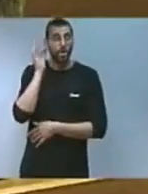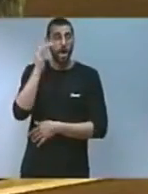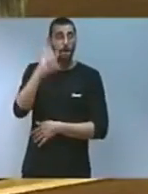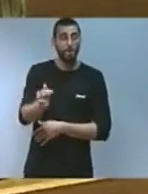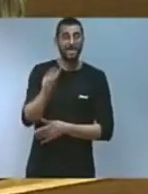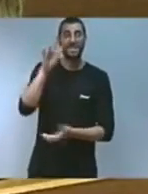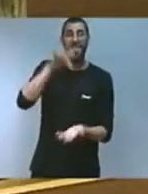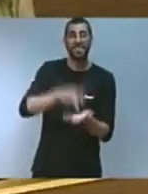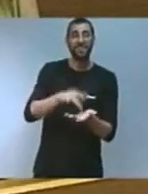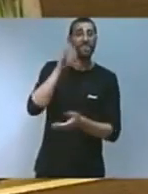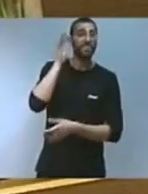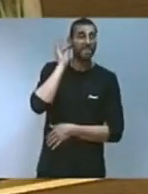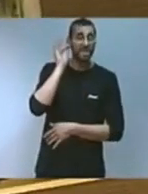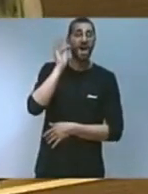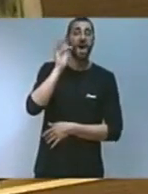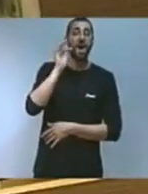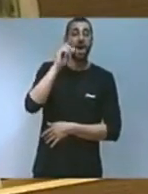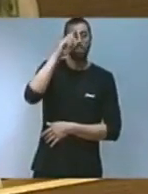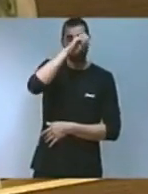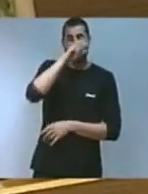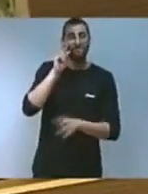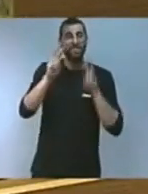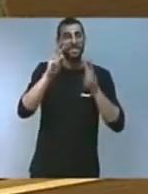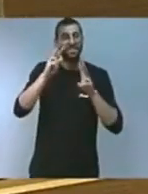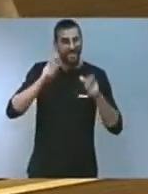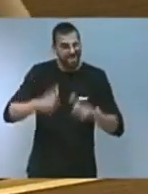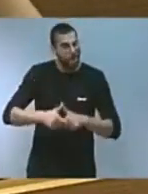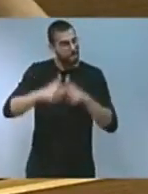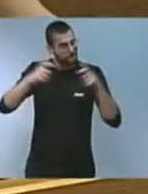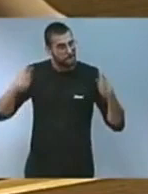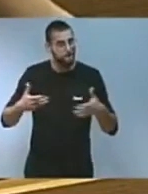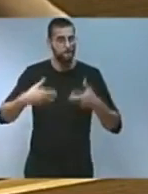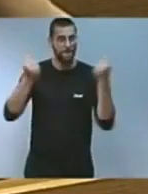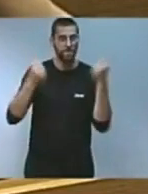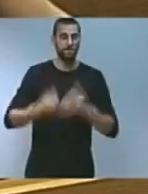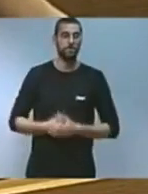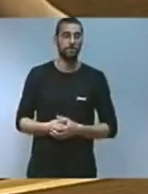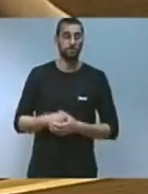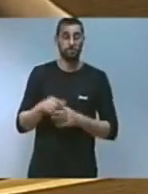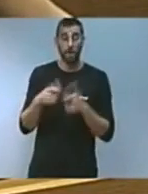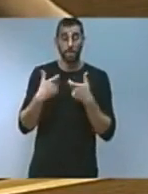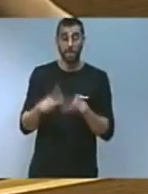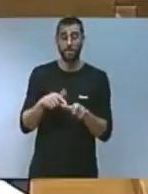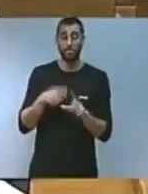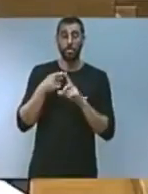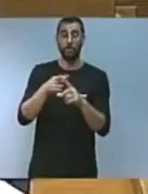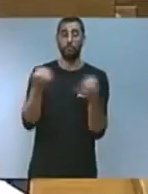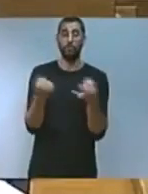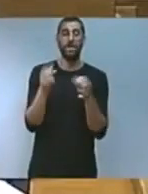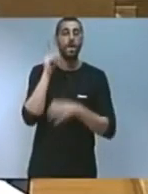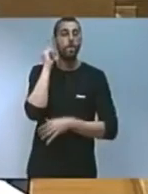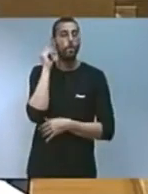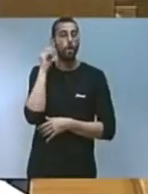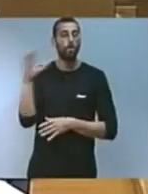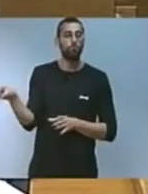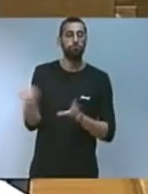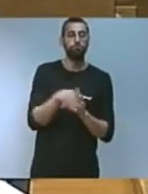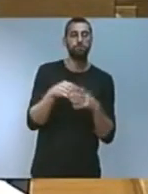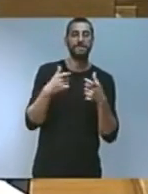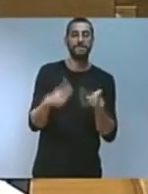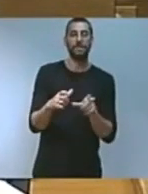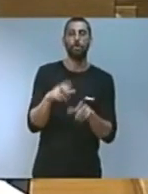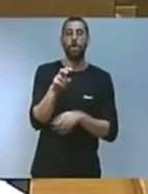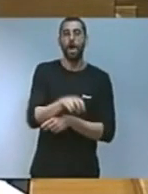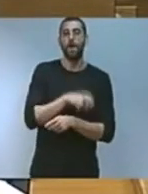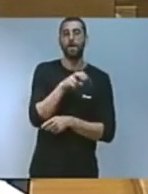amb major projecció i visibilitat l'objectiu d'aquest departament serà facilitar la incorporació de les dones sector agrari i